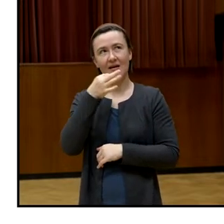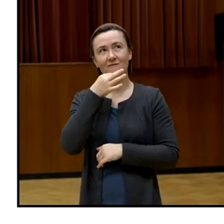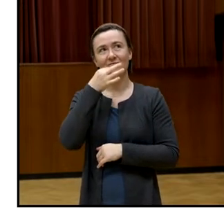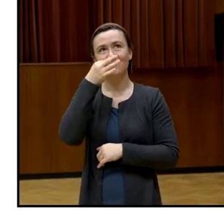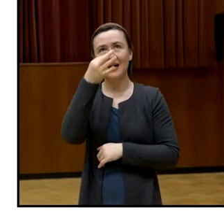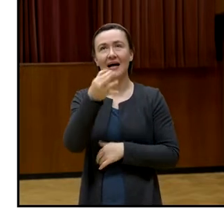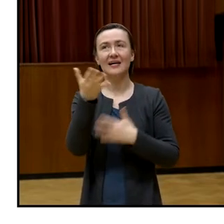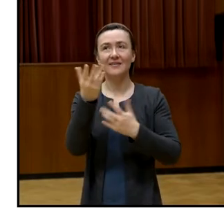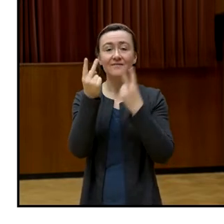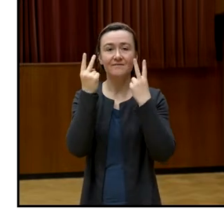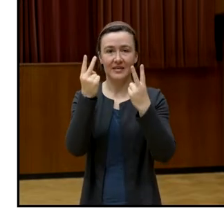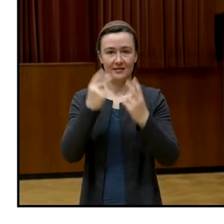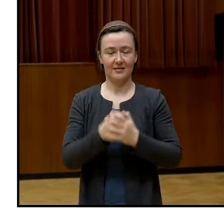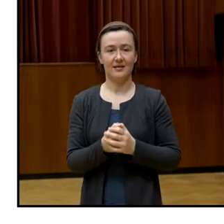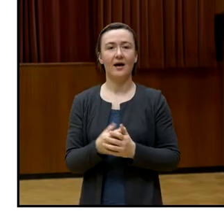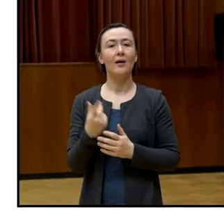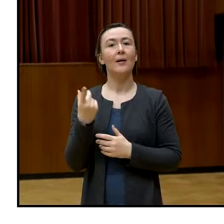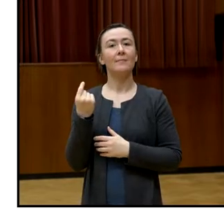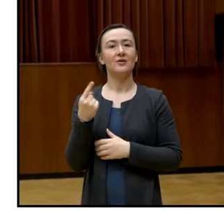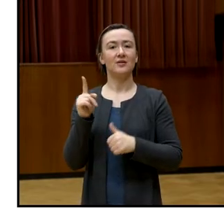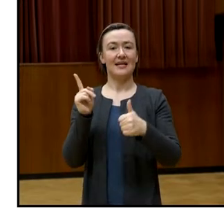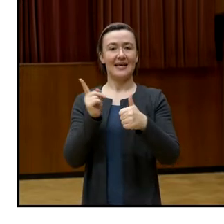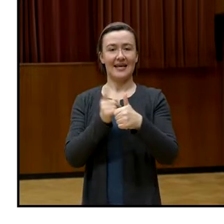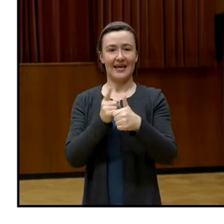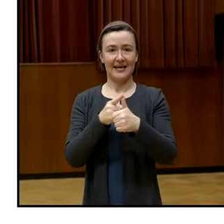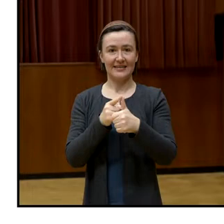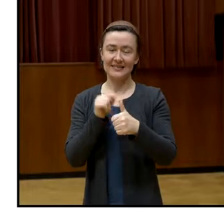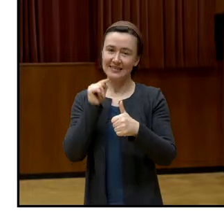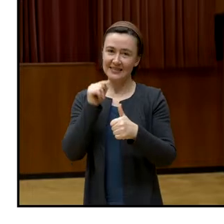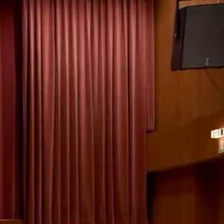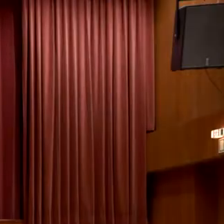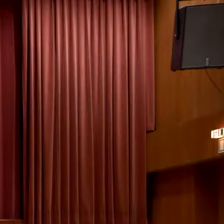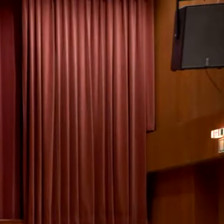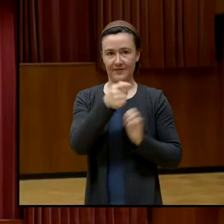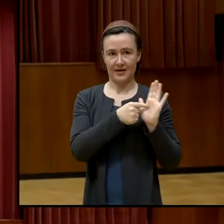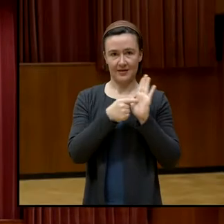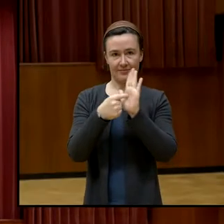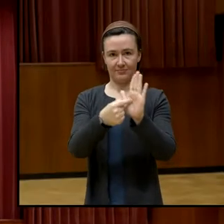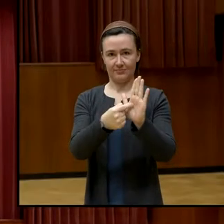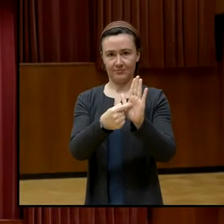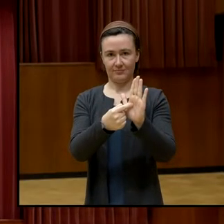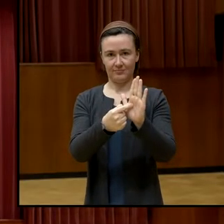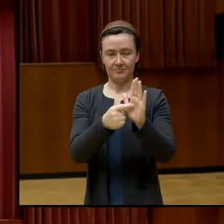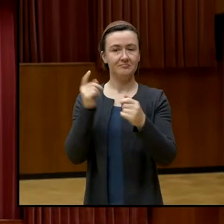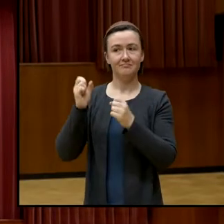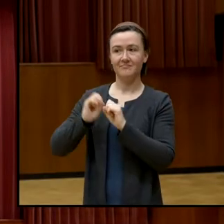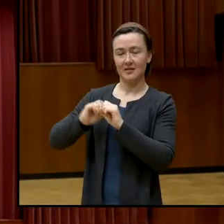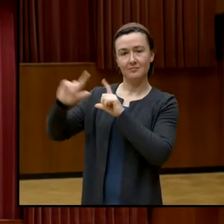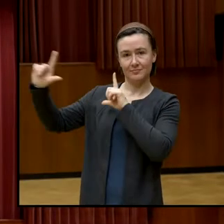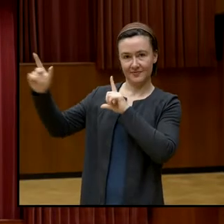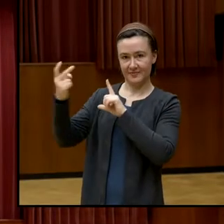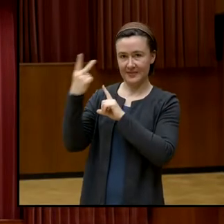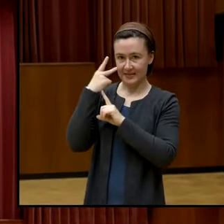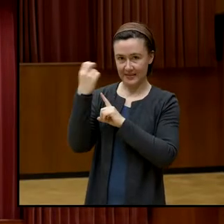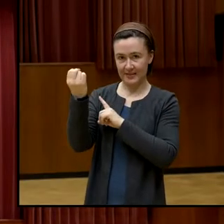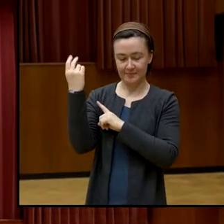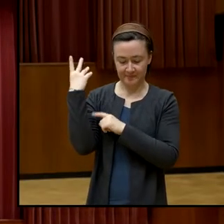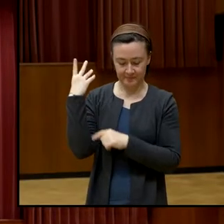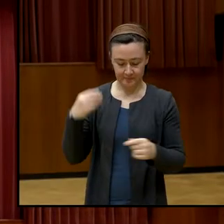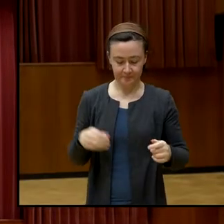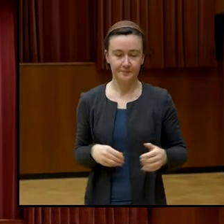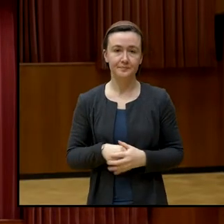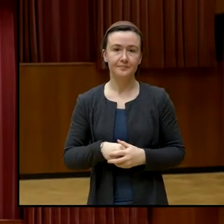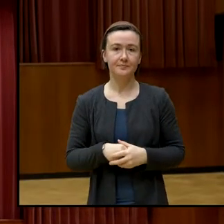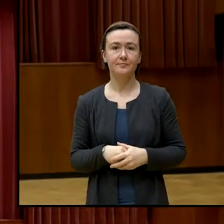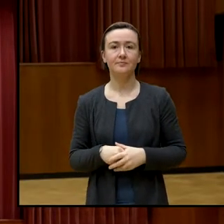Das heißt, es wird zuallererst einmal diese Frage präsentiert. Die sehen Sie dann hier auf der Leinwand. Und es